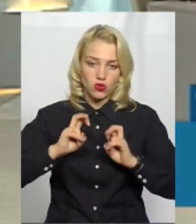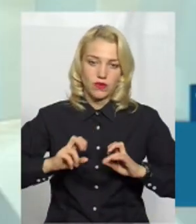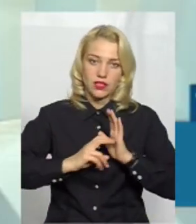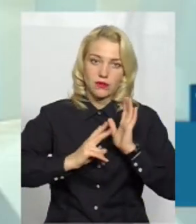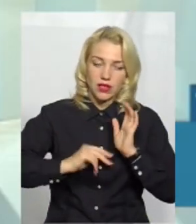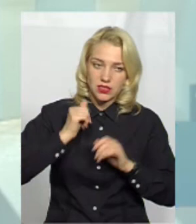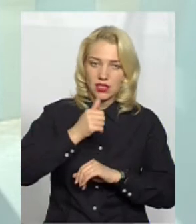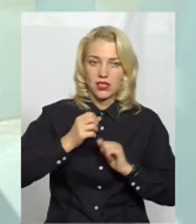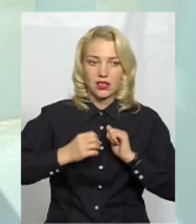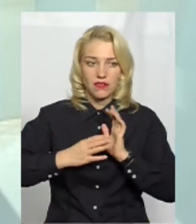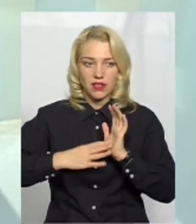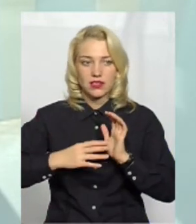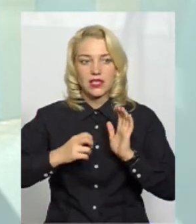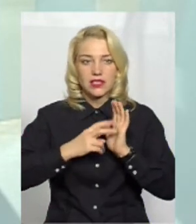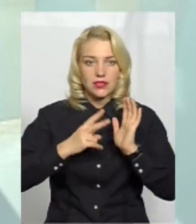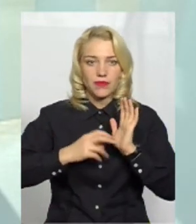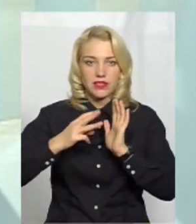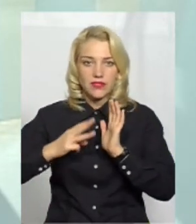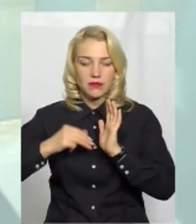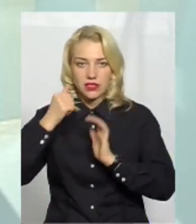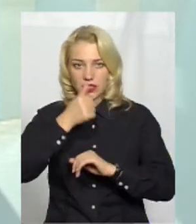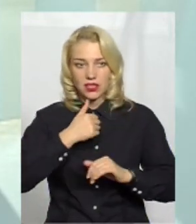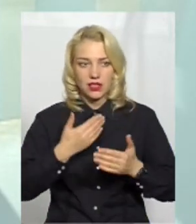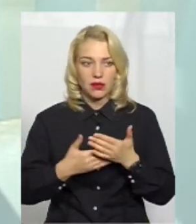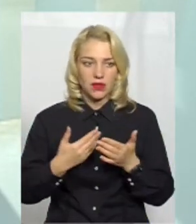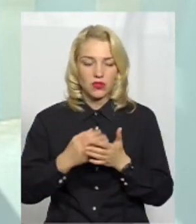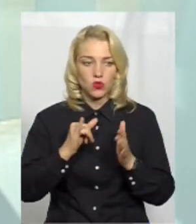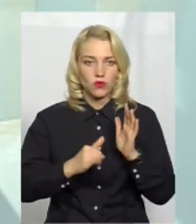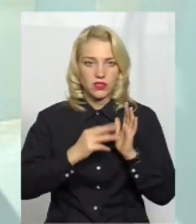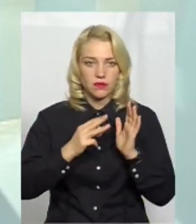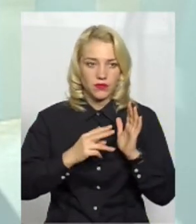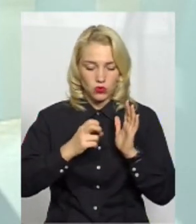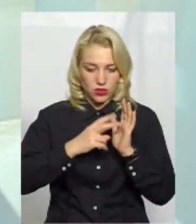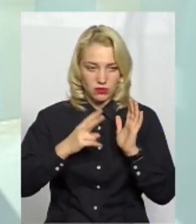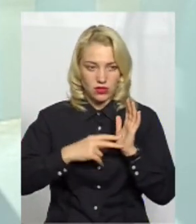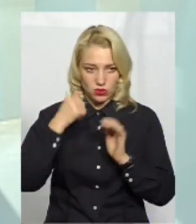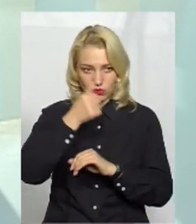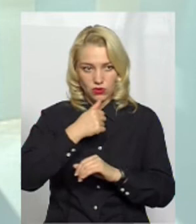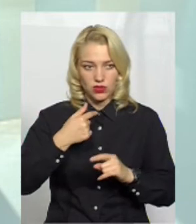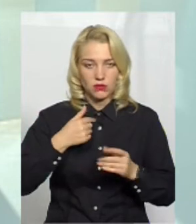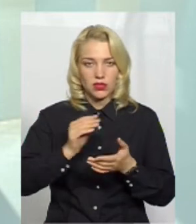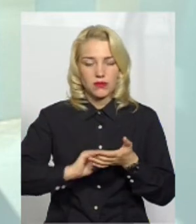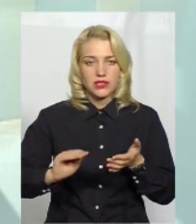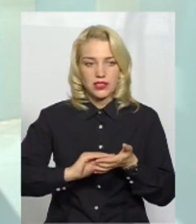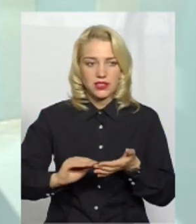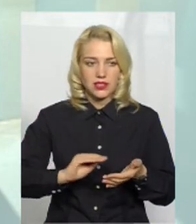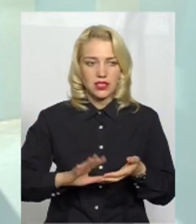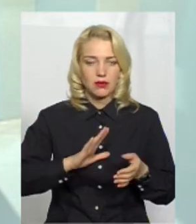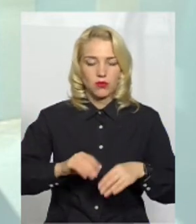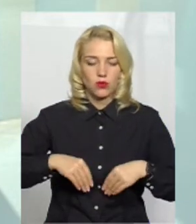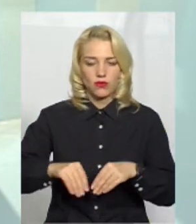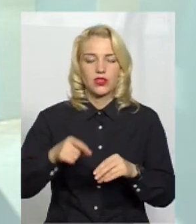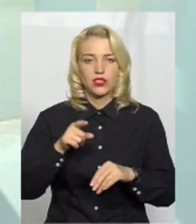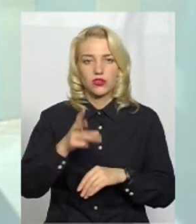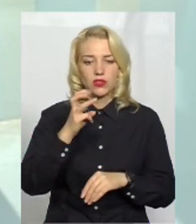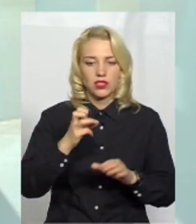-й рік, от, наприклад, у 17-му році, от я записала у 18-му, було висаджено